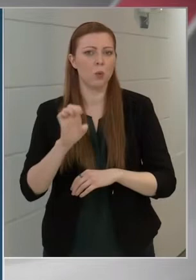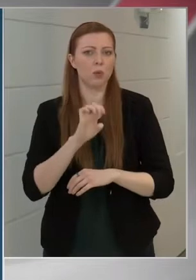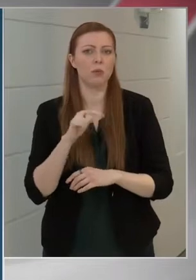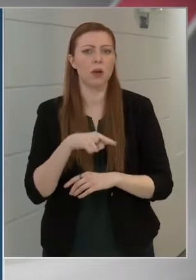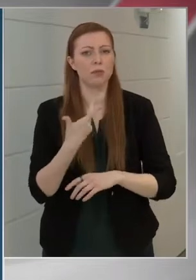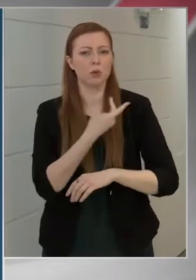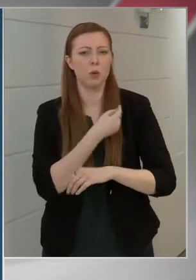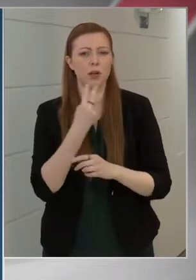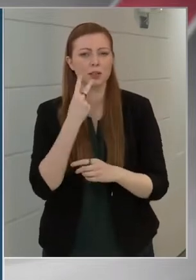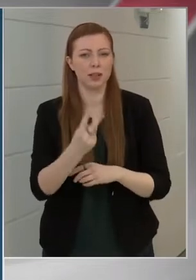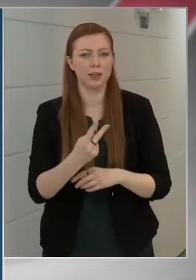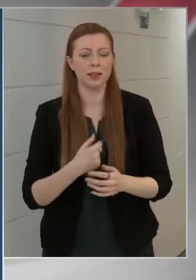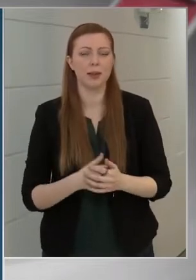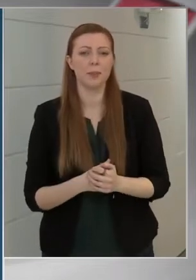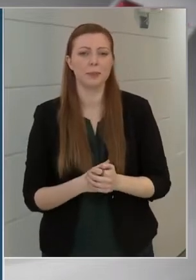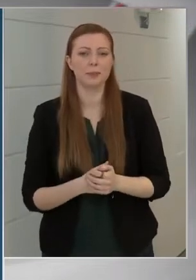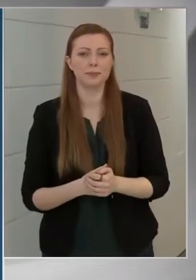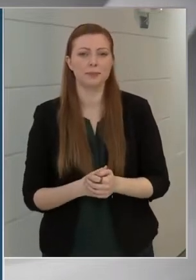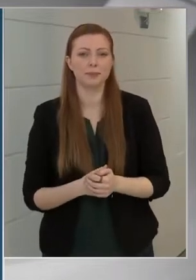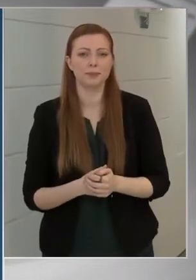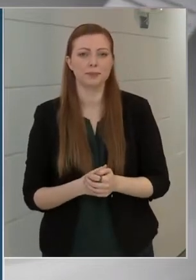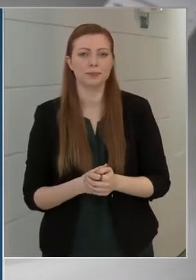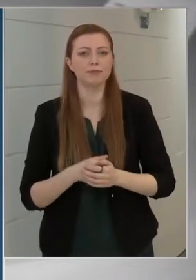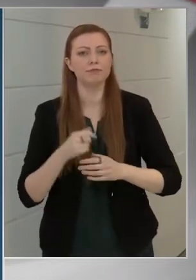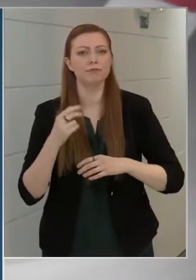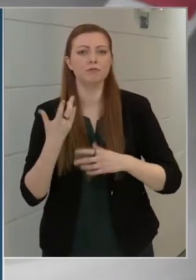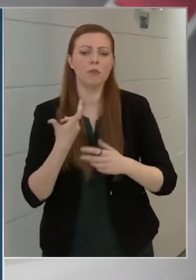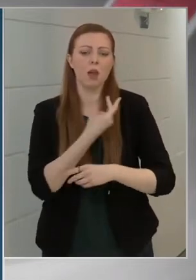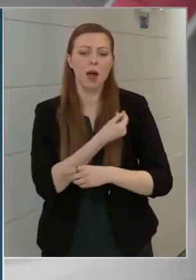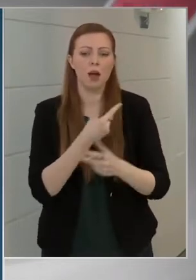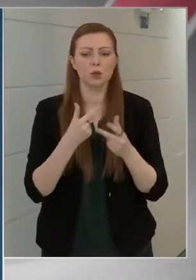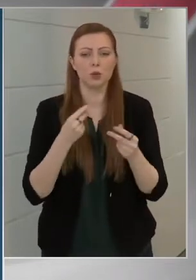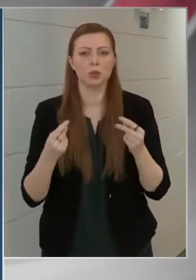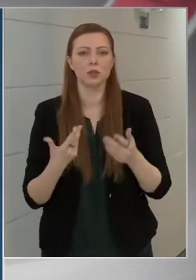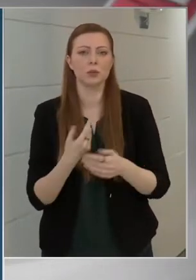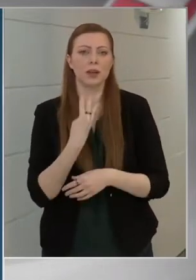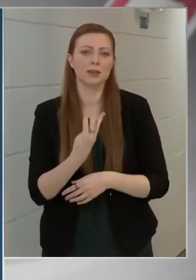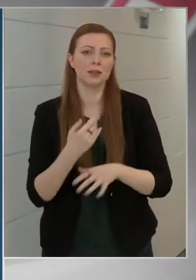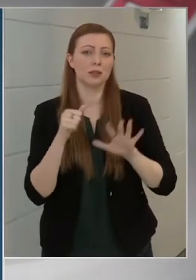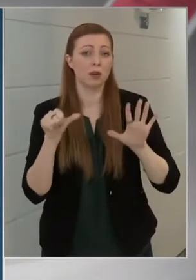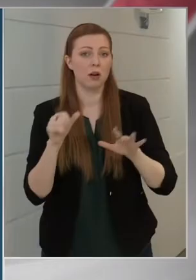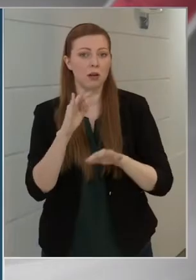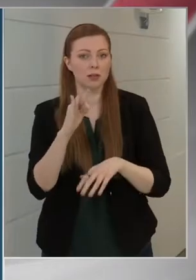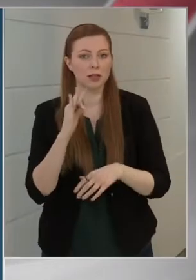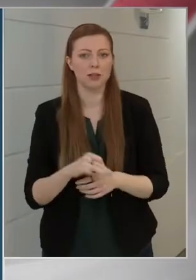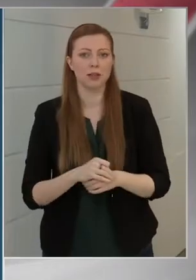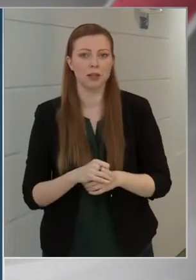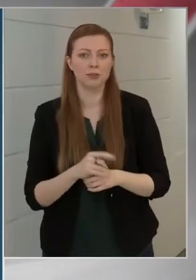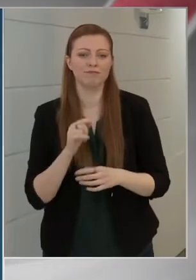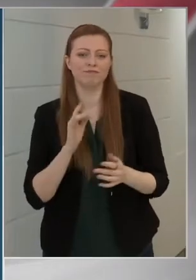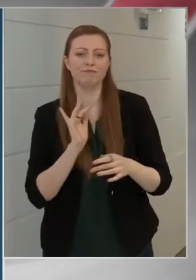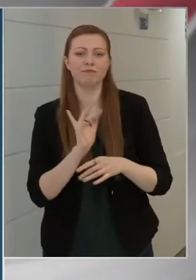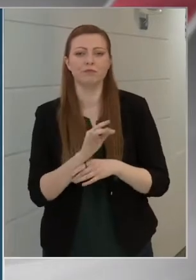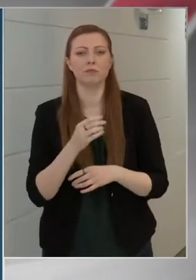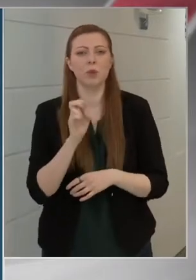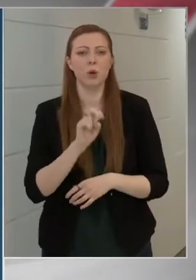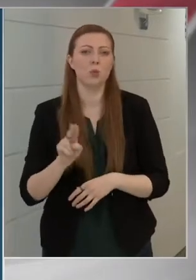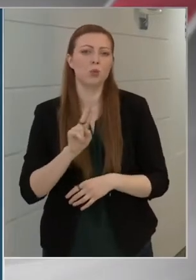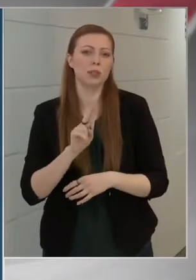oltások tekintetében. Az átoltottság nálunk már 46 százalékos, szemben az Unió 29